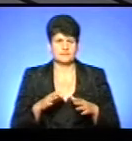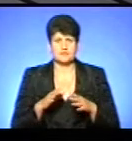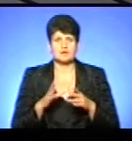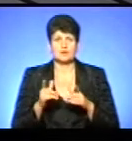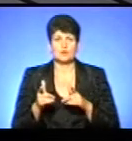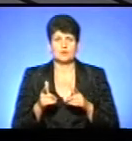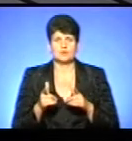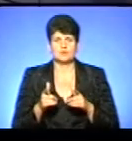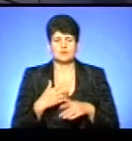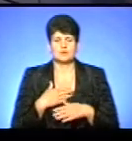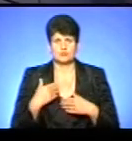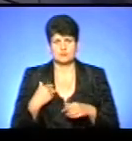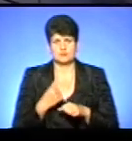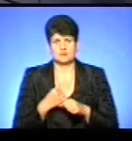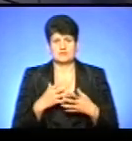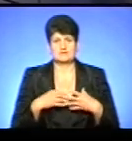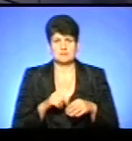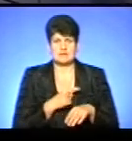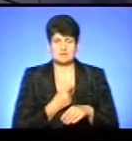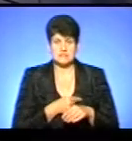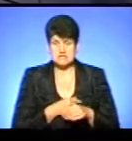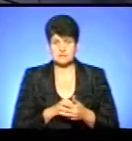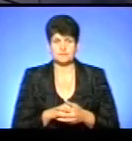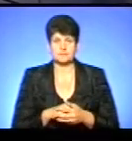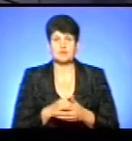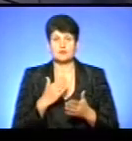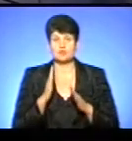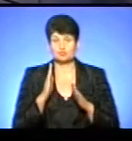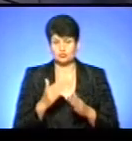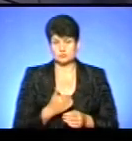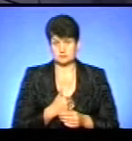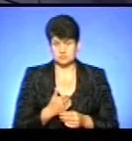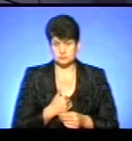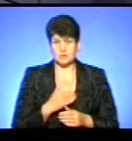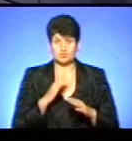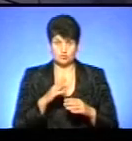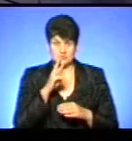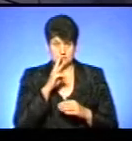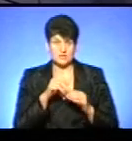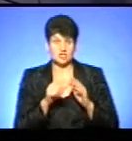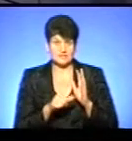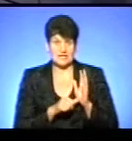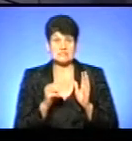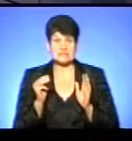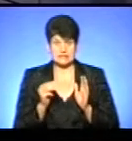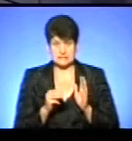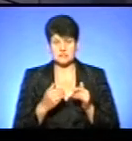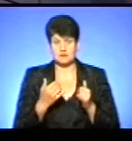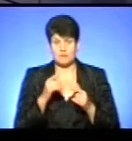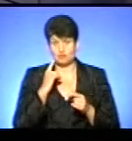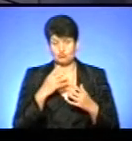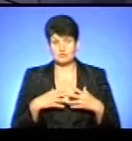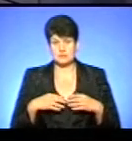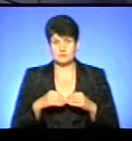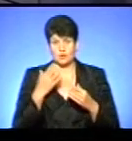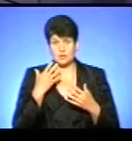готові працювати в сімейній медицині. І якщо буде мотивація, якщо сьогодні буде зарплата 16 тисяч для молодої сім'ї, коли